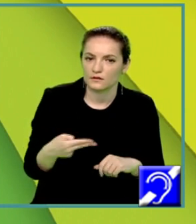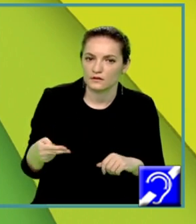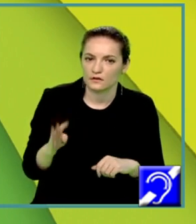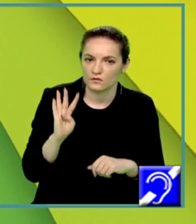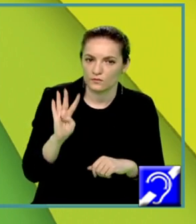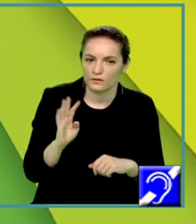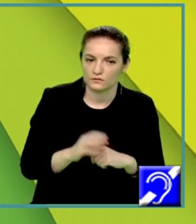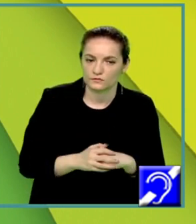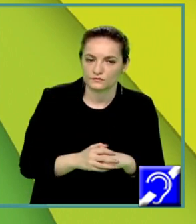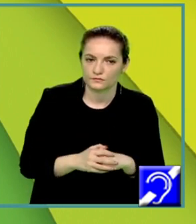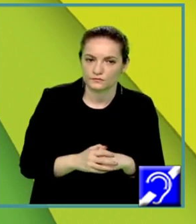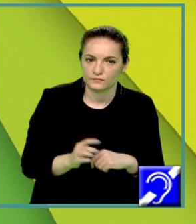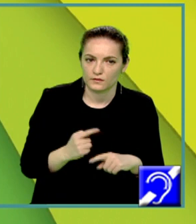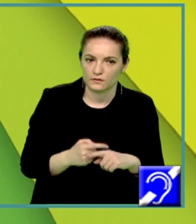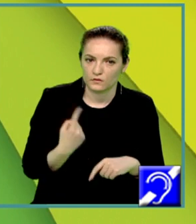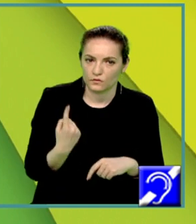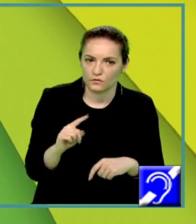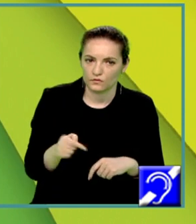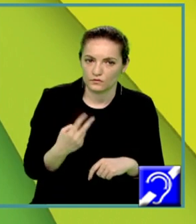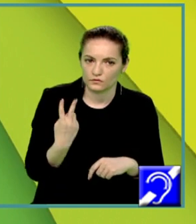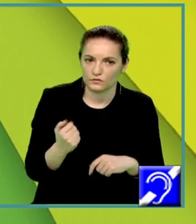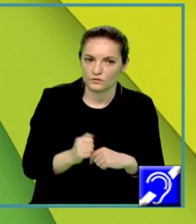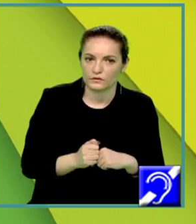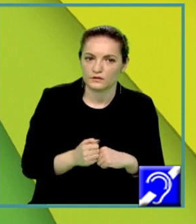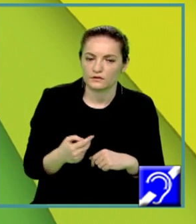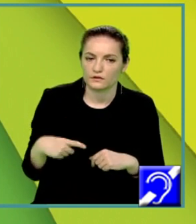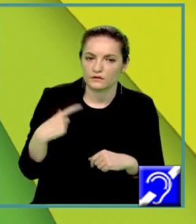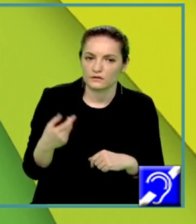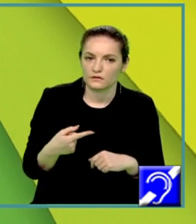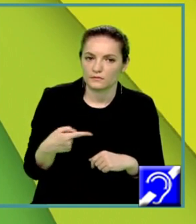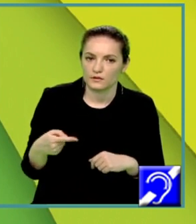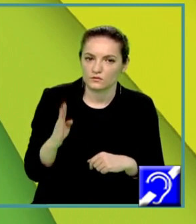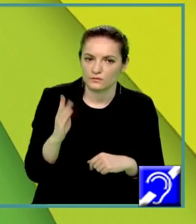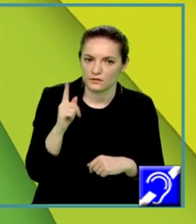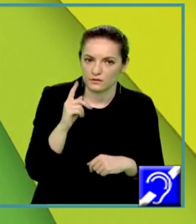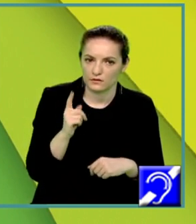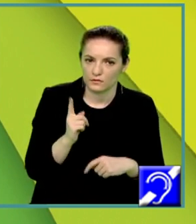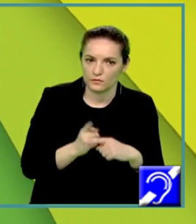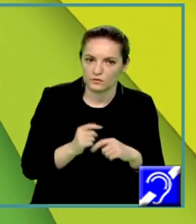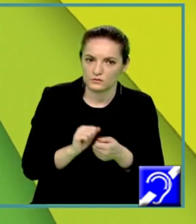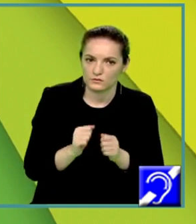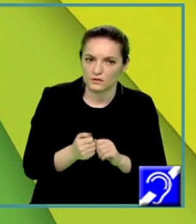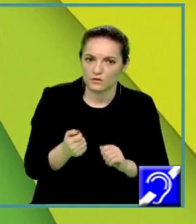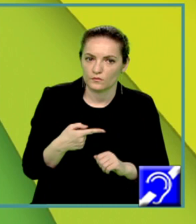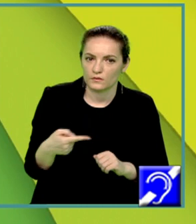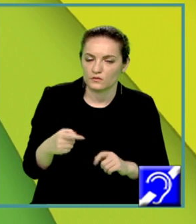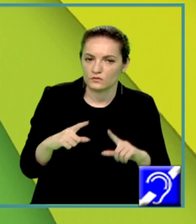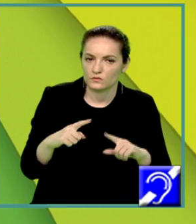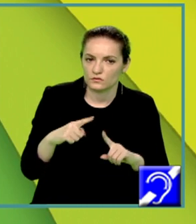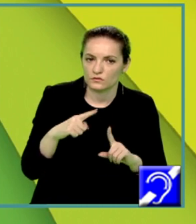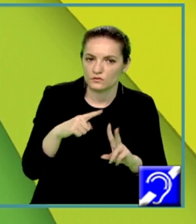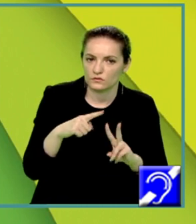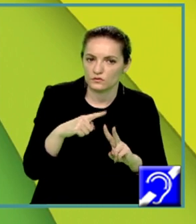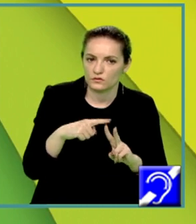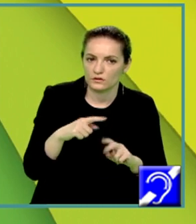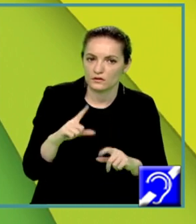este egal cu 4. x12 va fi egal cu minus b plus sau minus radical din delta supra 2